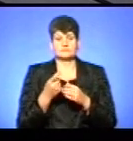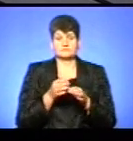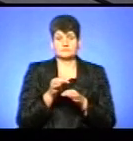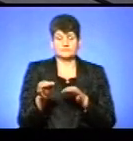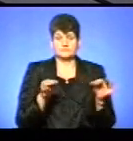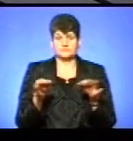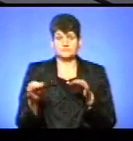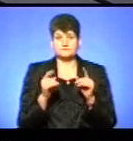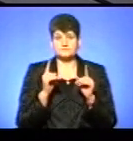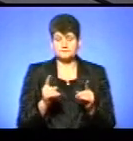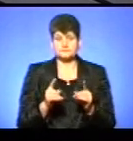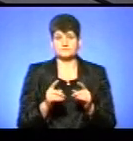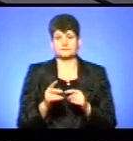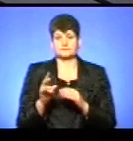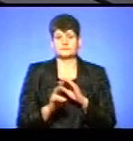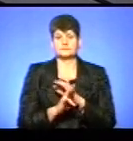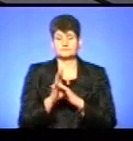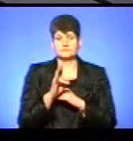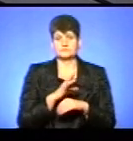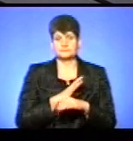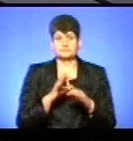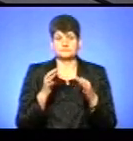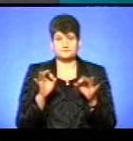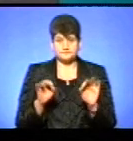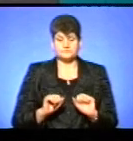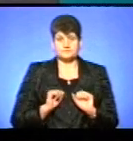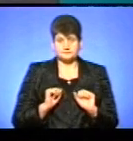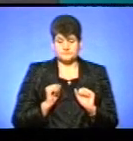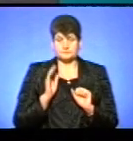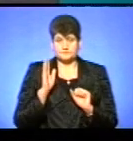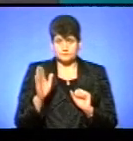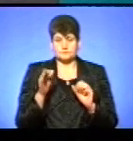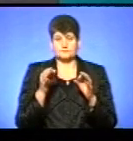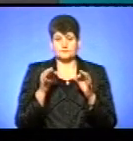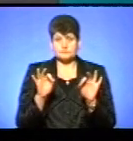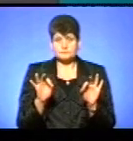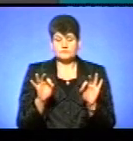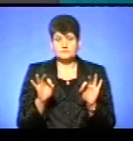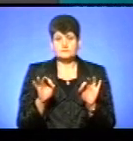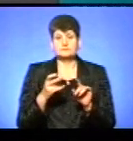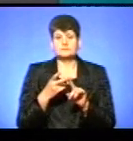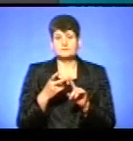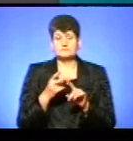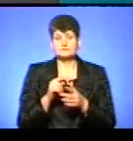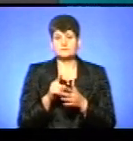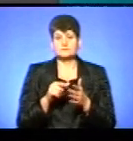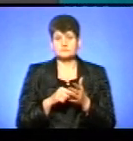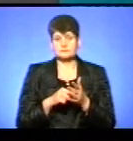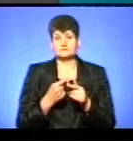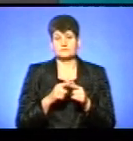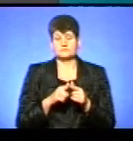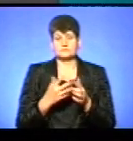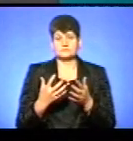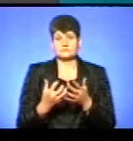тільки церква поставала як незалежна, чи намагалася постати як незалежна, другим питанням було це здобуття